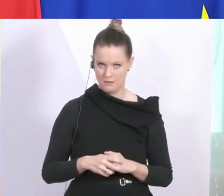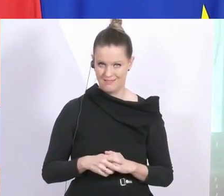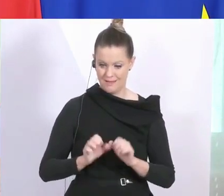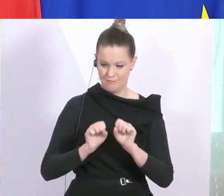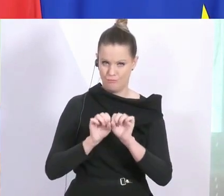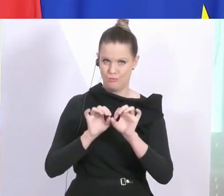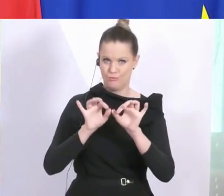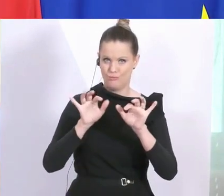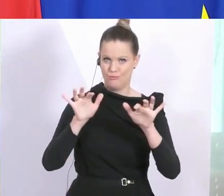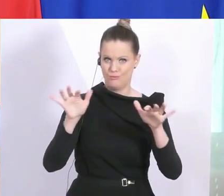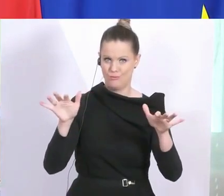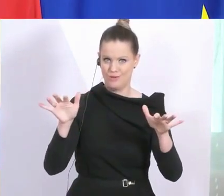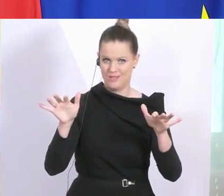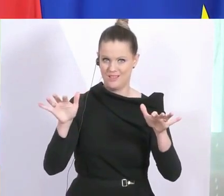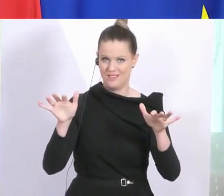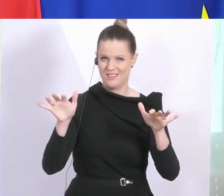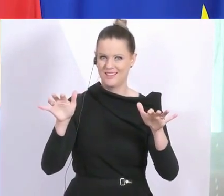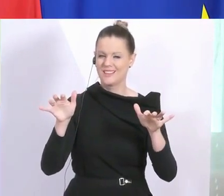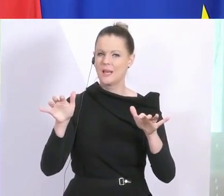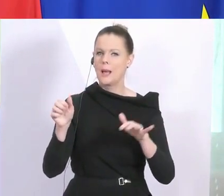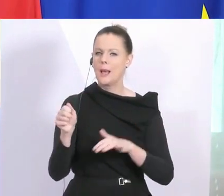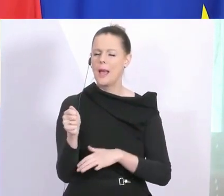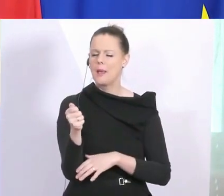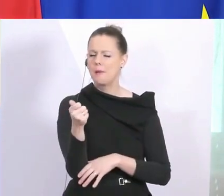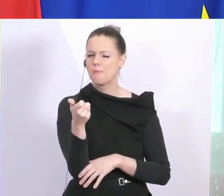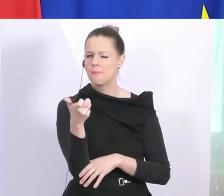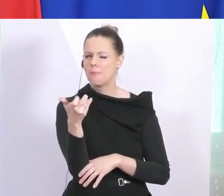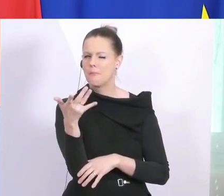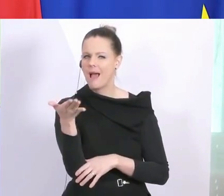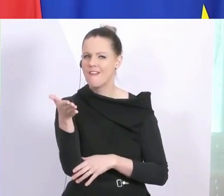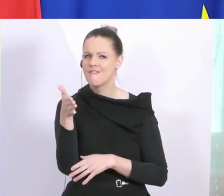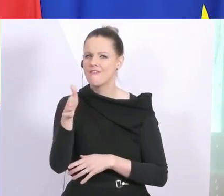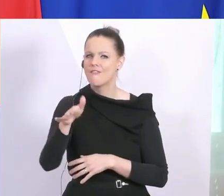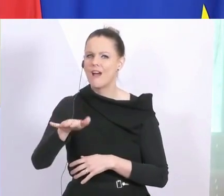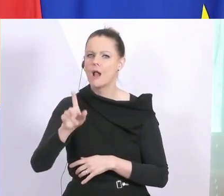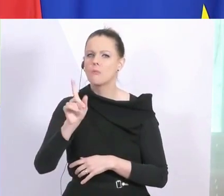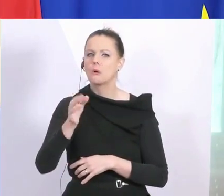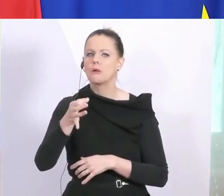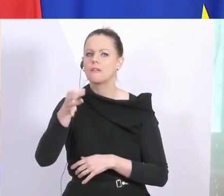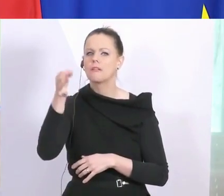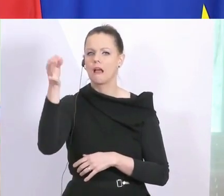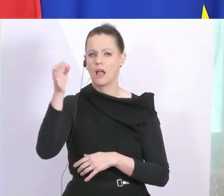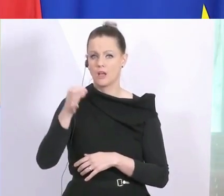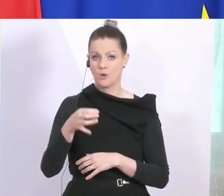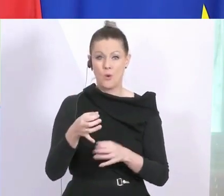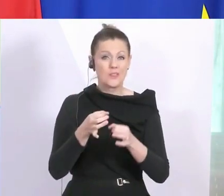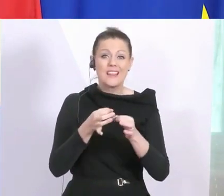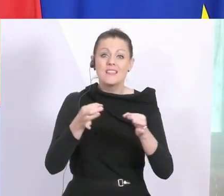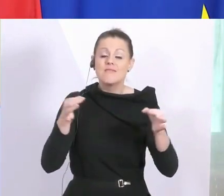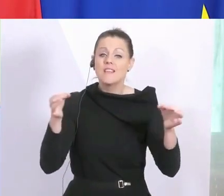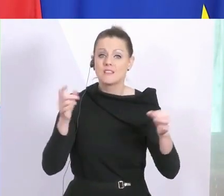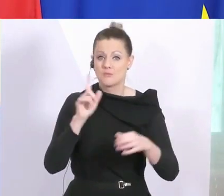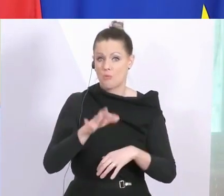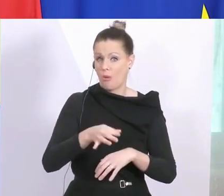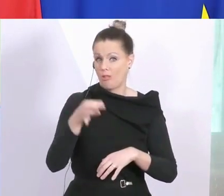Ausbreitung dort einige wenige Fälle pro Tag sind oder im Idealfall gar kein einziger Fall